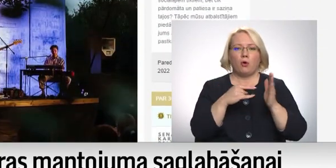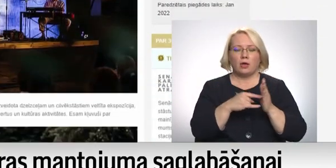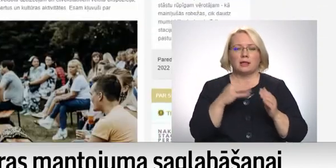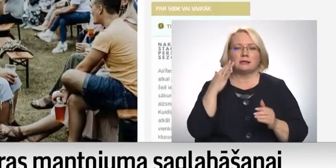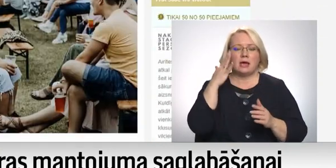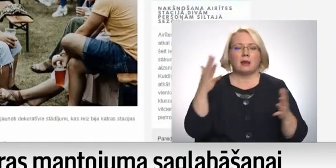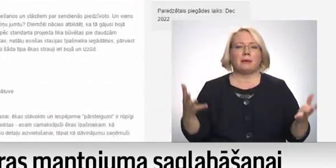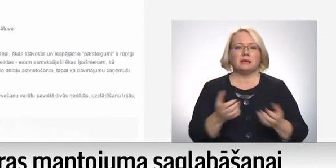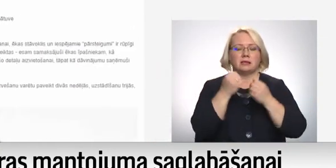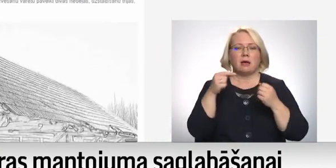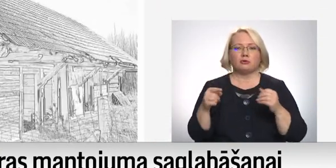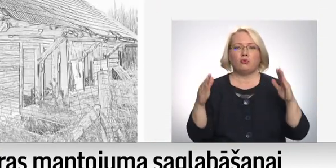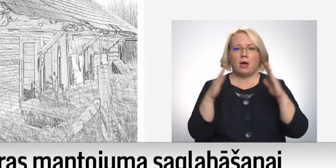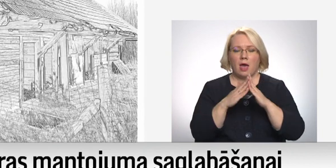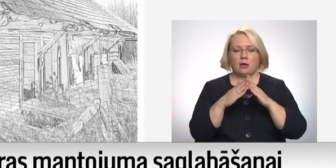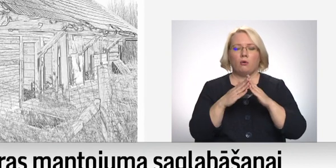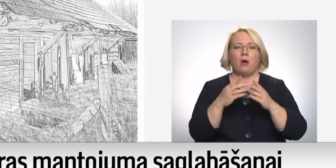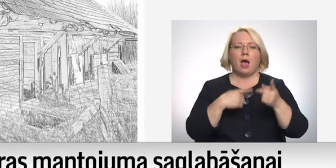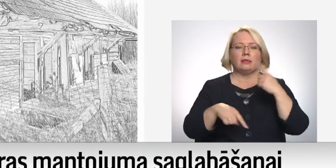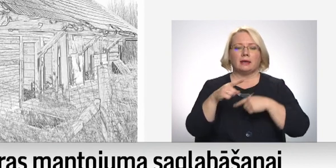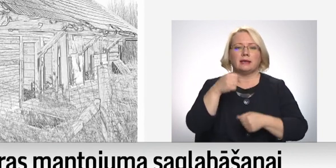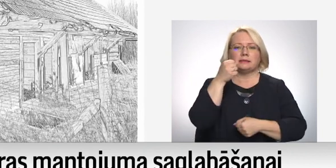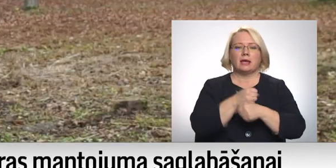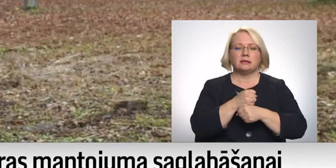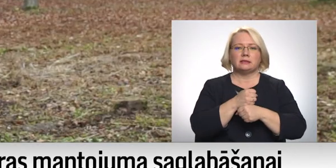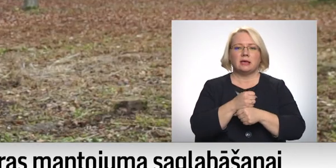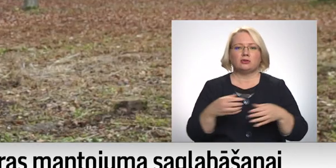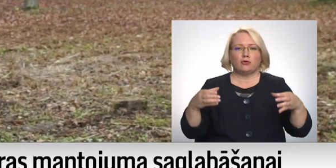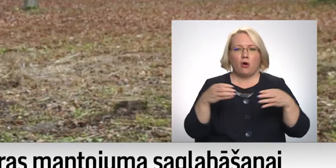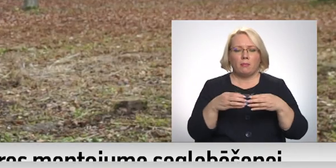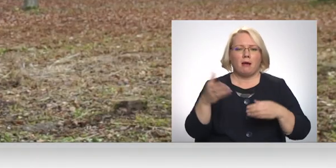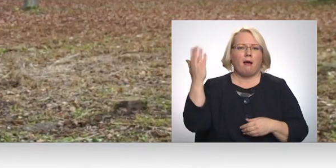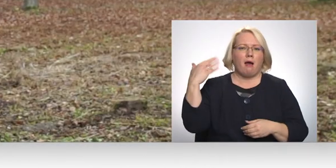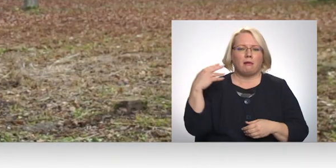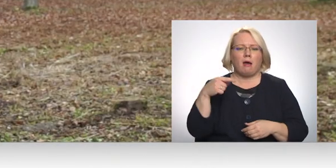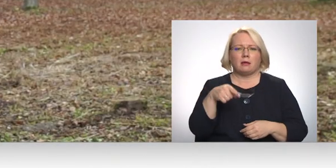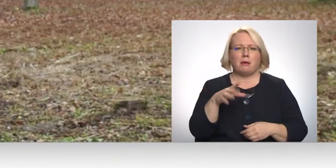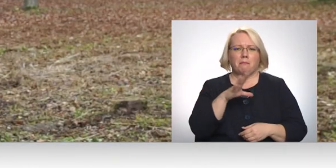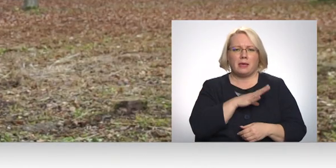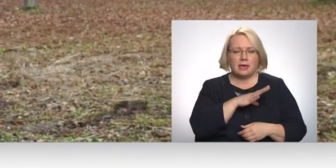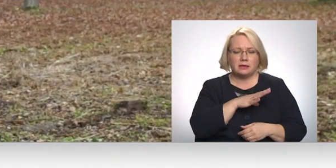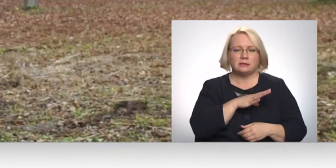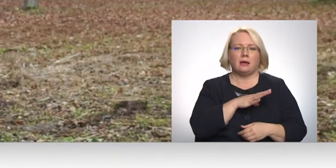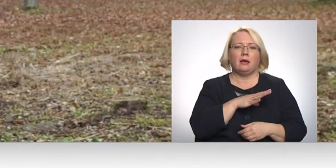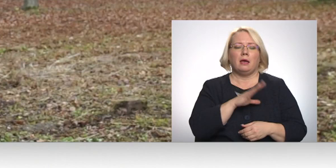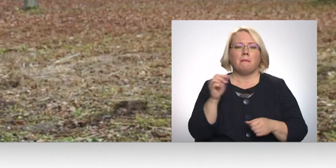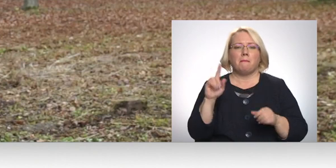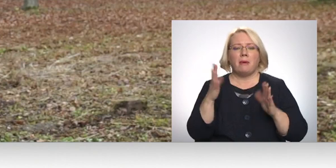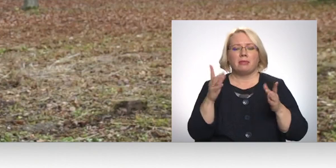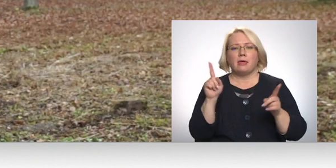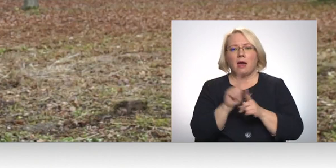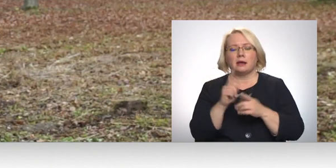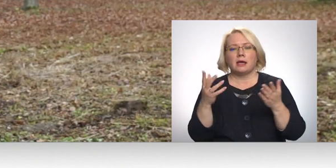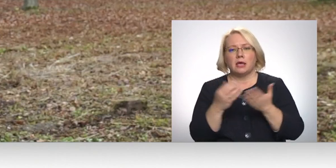ēku, atgriezt stacijas kompleksā to, kas šeit kādreiz ir bijis, bet arī iegūt papildus